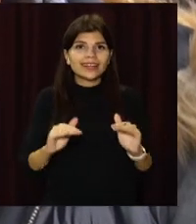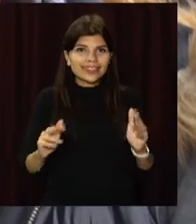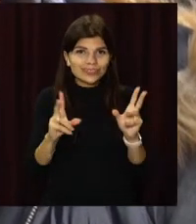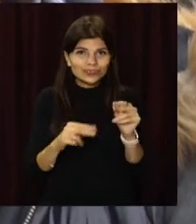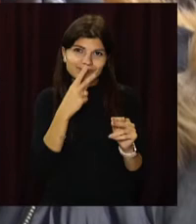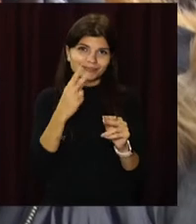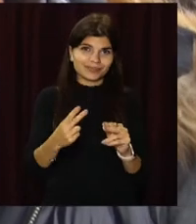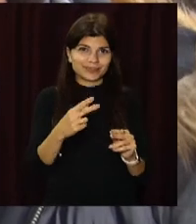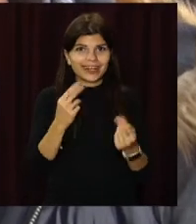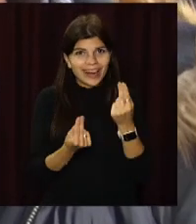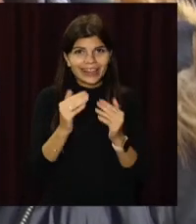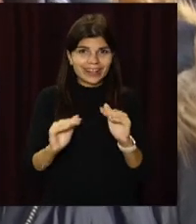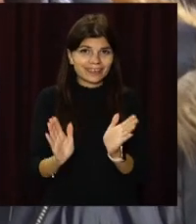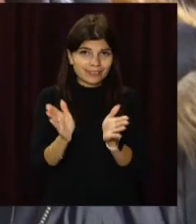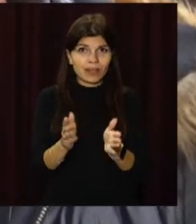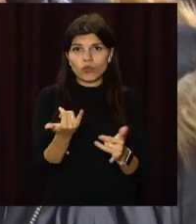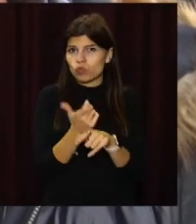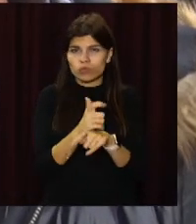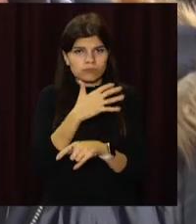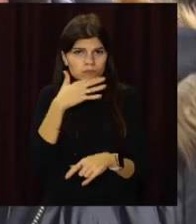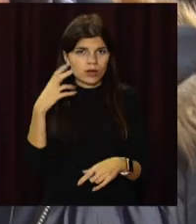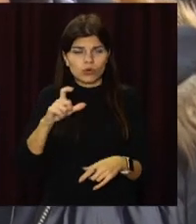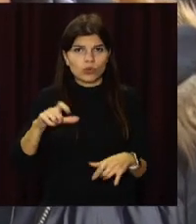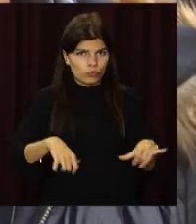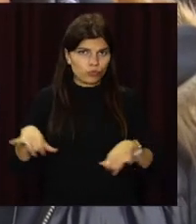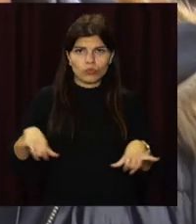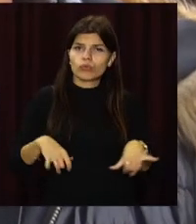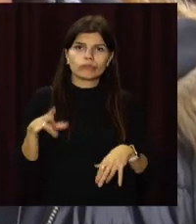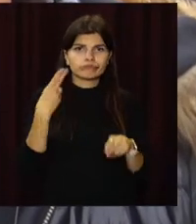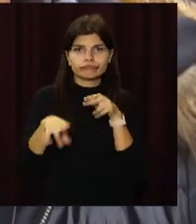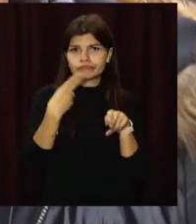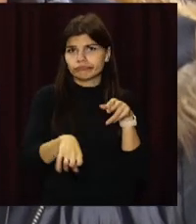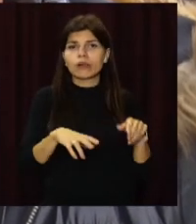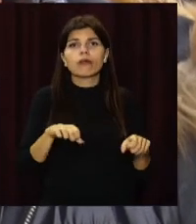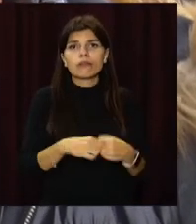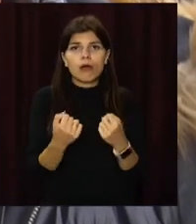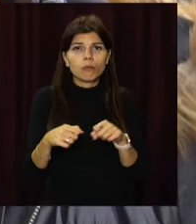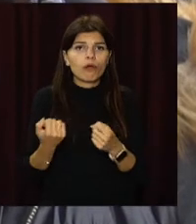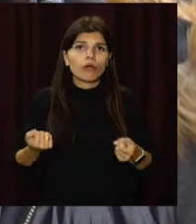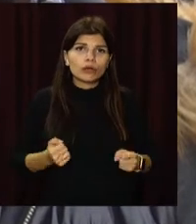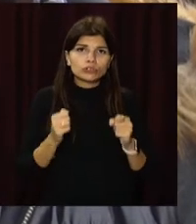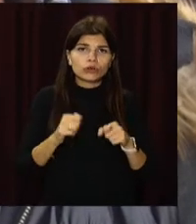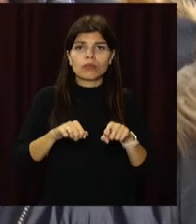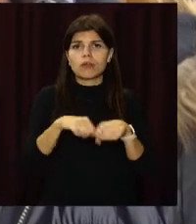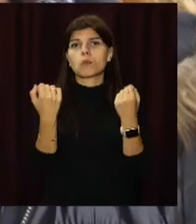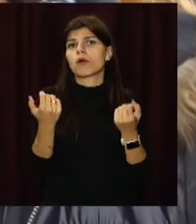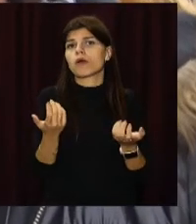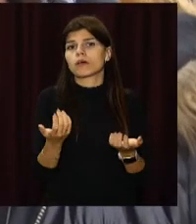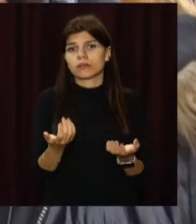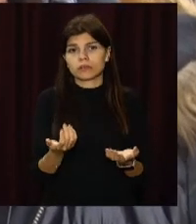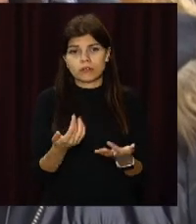Дуже багато вандалізму, ламають качелі, ламають